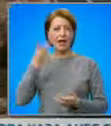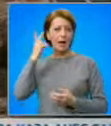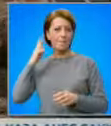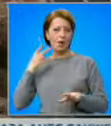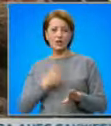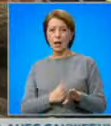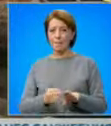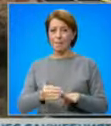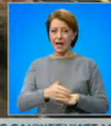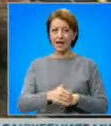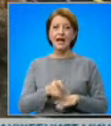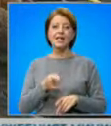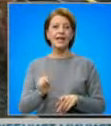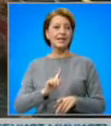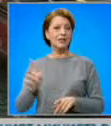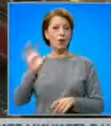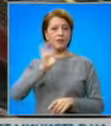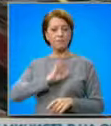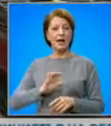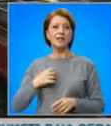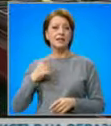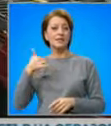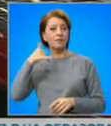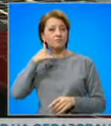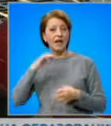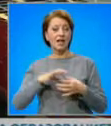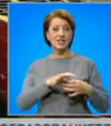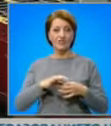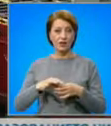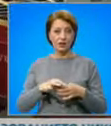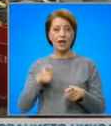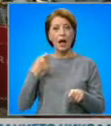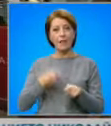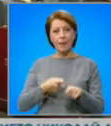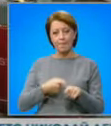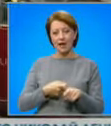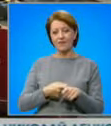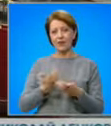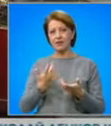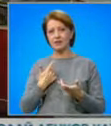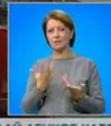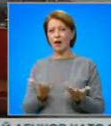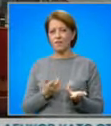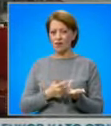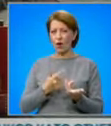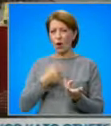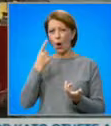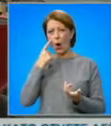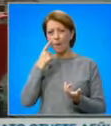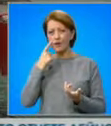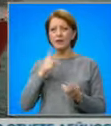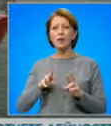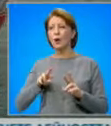свържат с екипажа. Не са успели, направени са множество повиквания по УКВ и по други канали, но